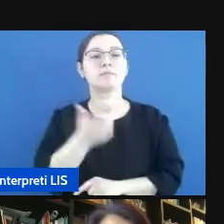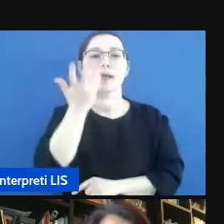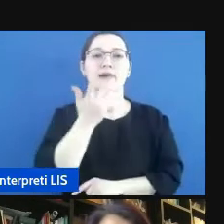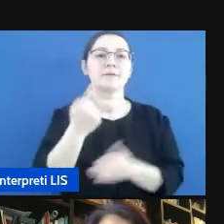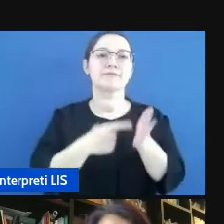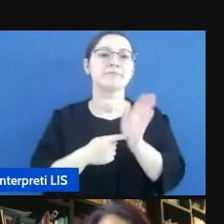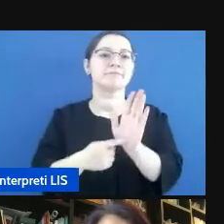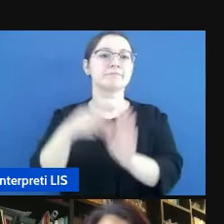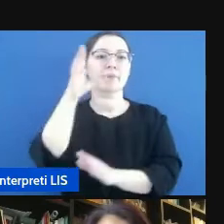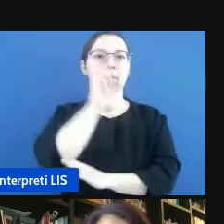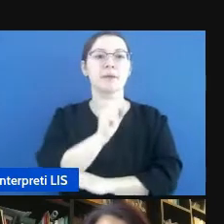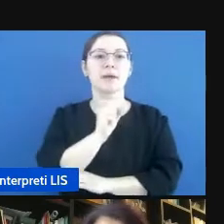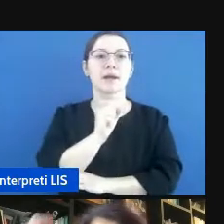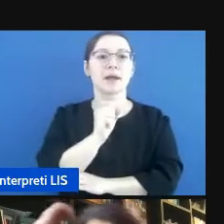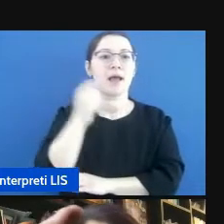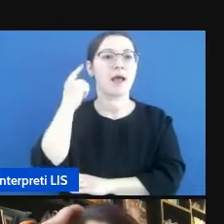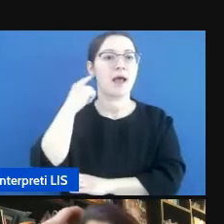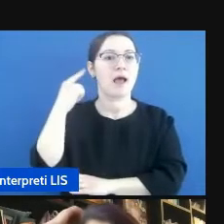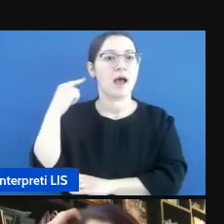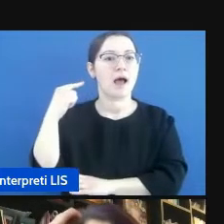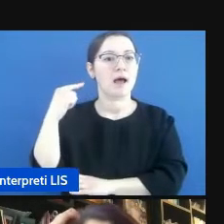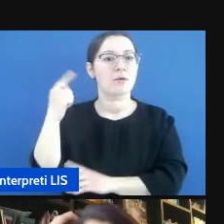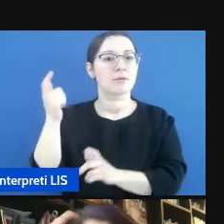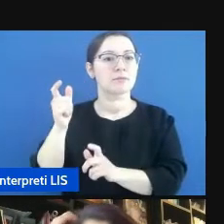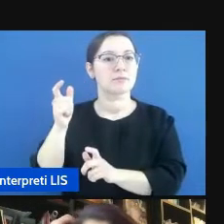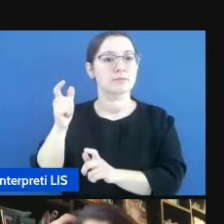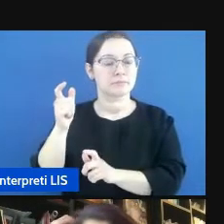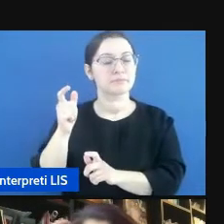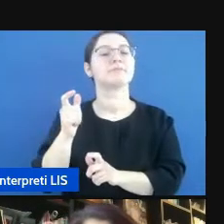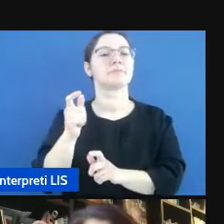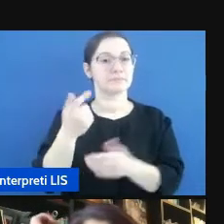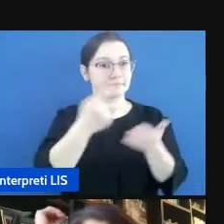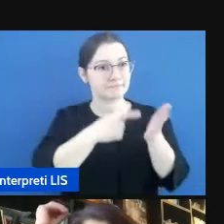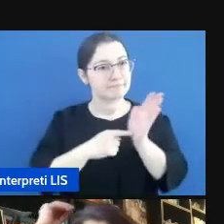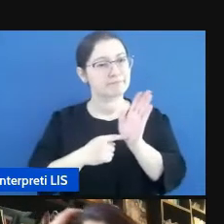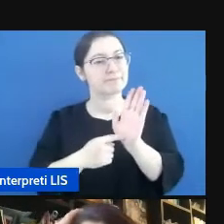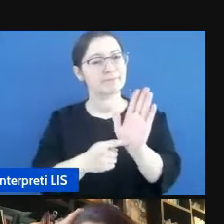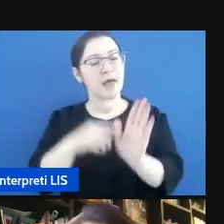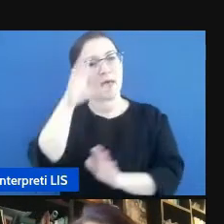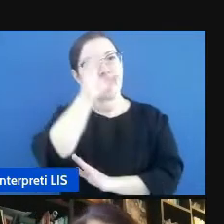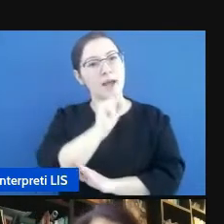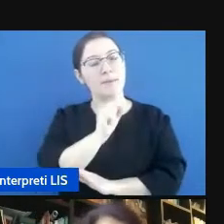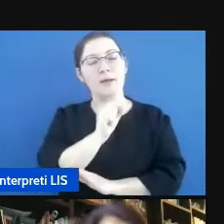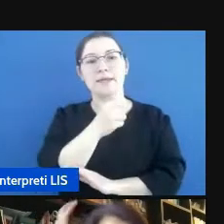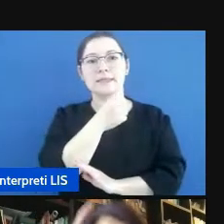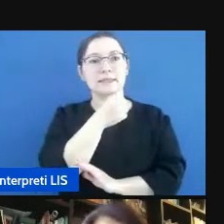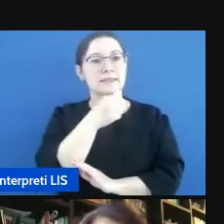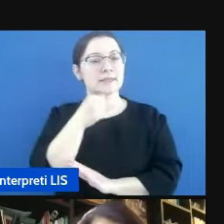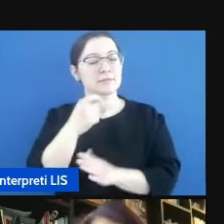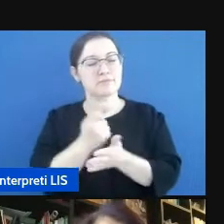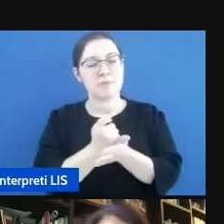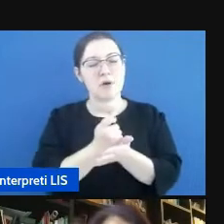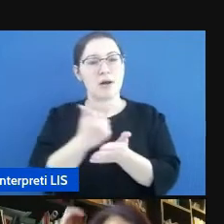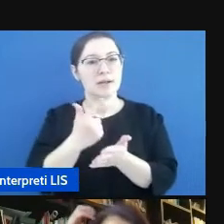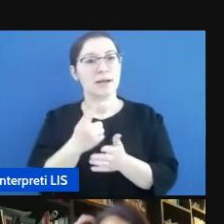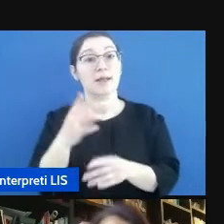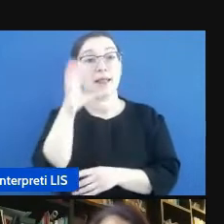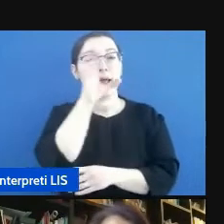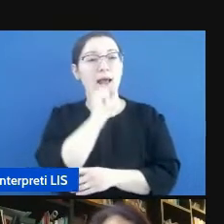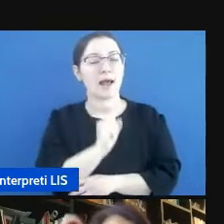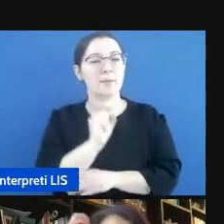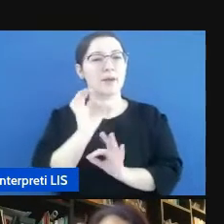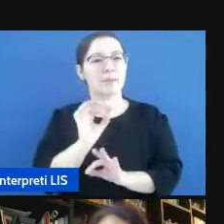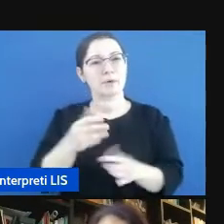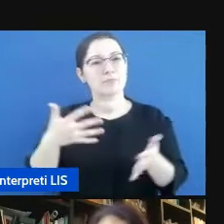evidenza come sia importante individuare gli aspetti linguistici problematici per i bambini